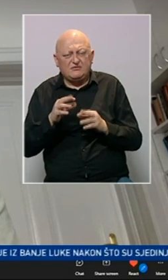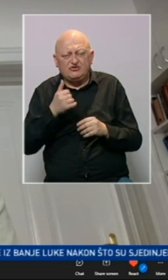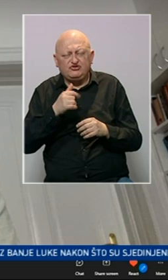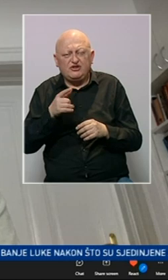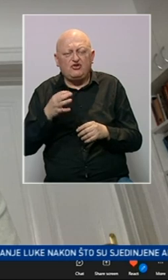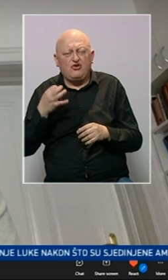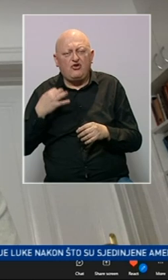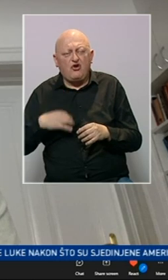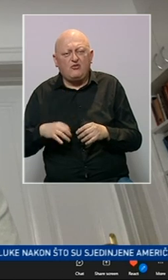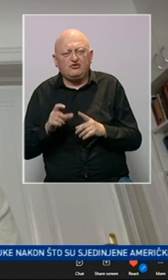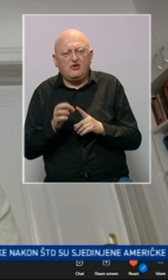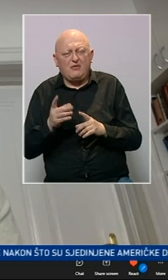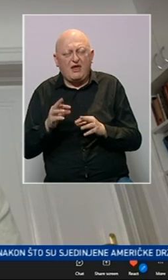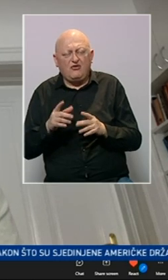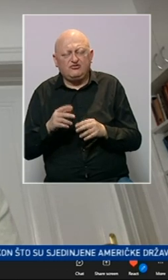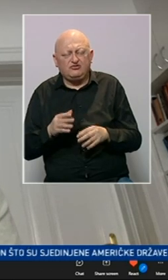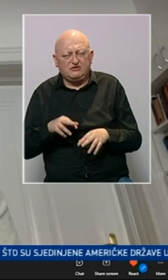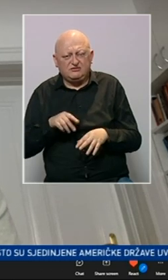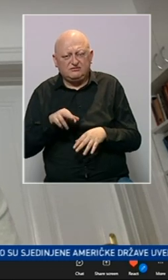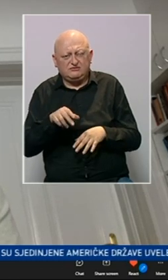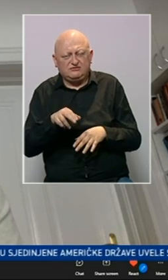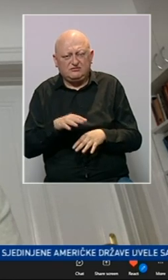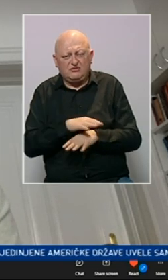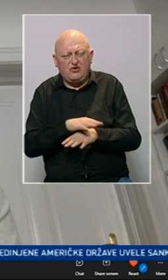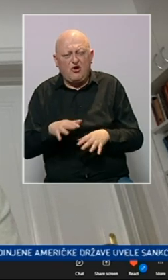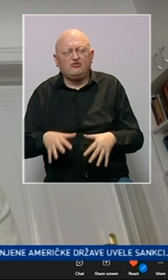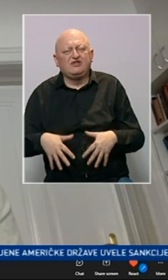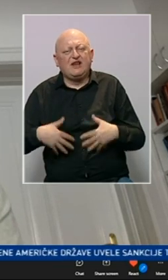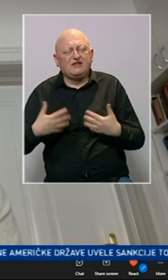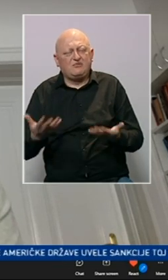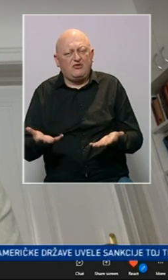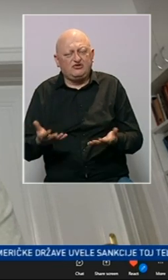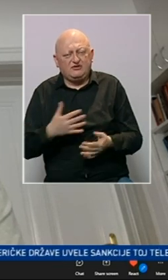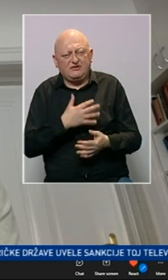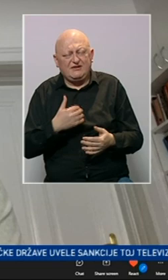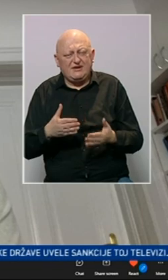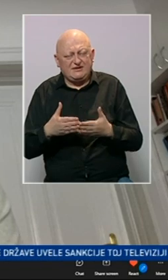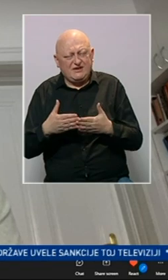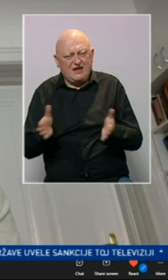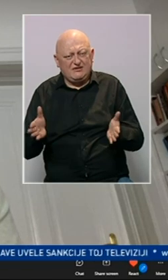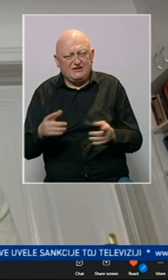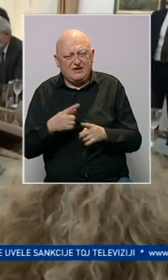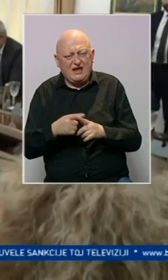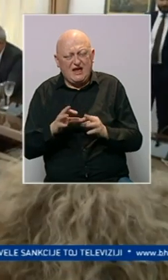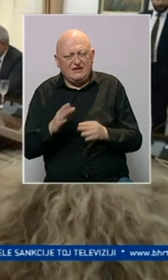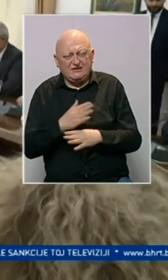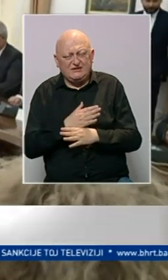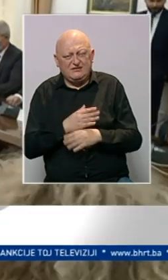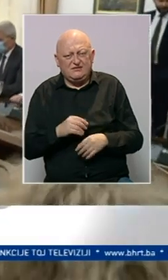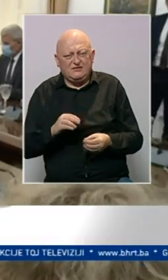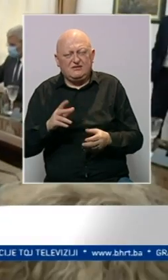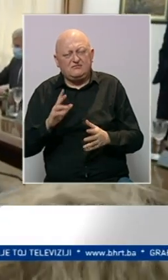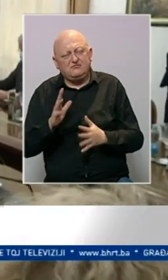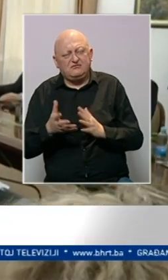je on to obećao Plenkoviću i naišao na opšte raspoloženje hrvatske javnosti i HDZ-a? Sa